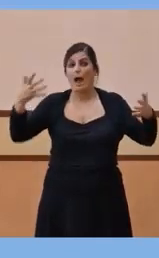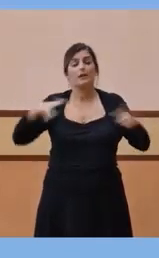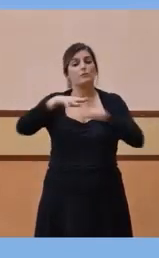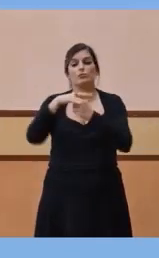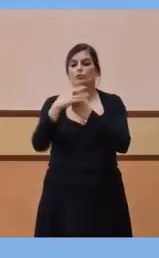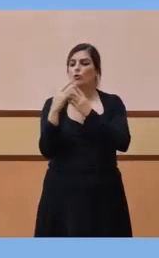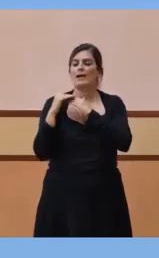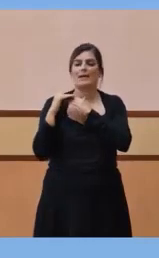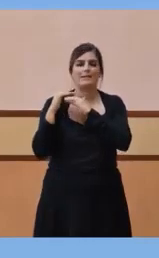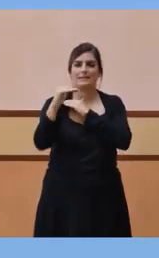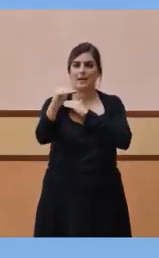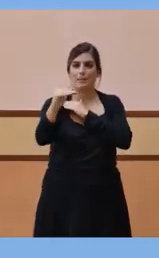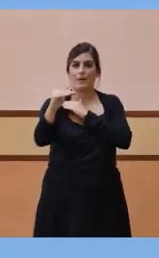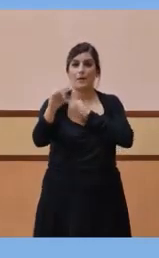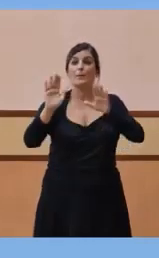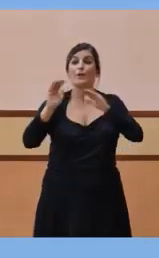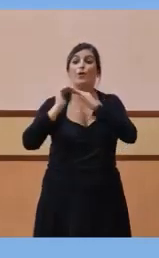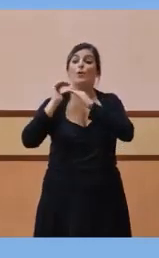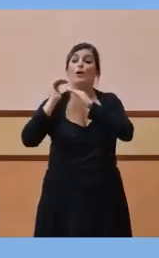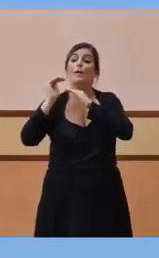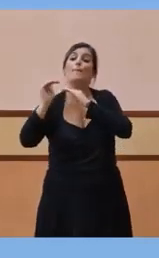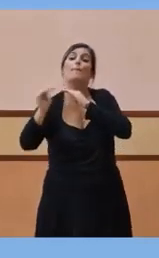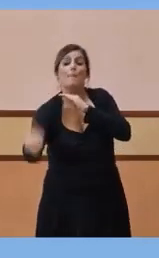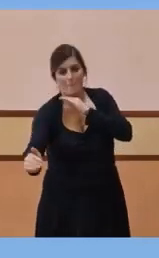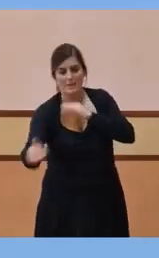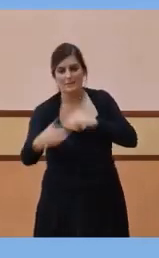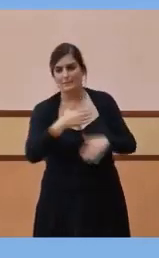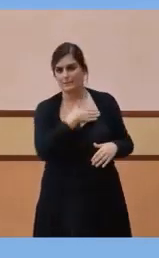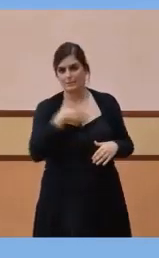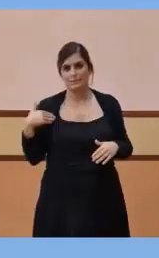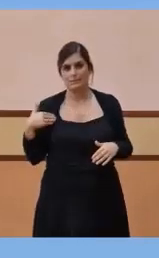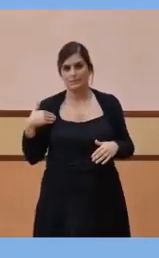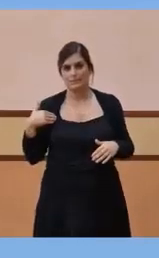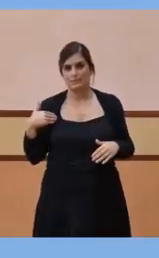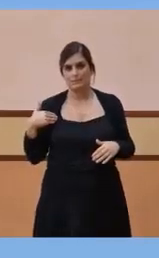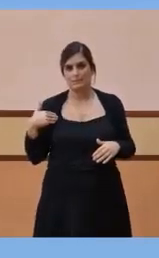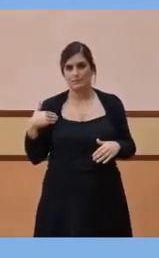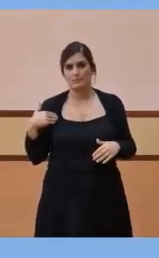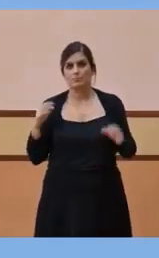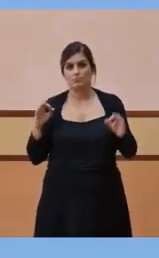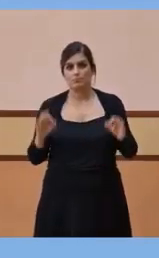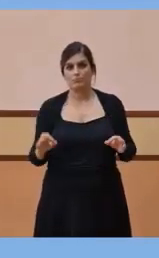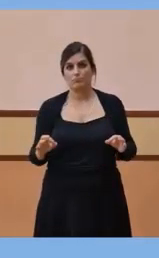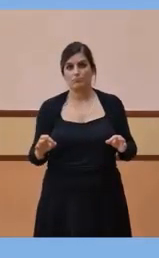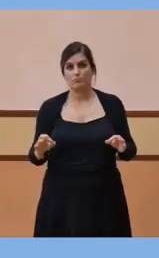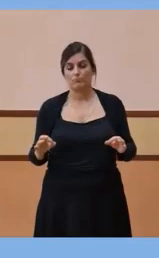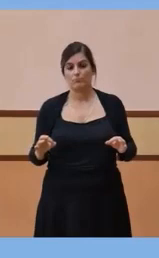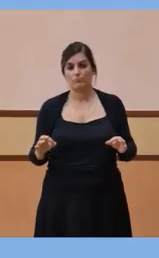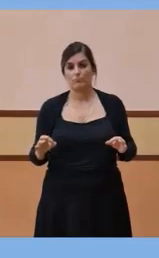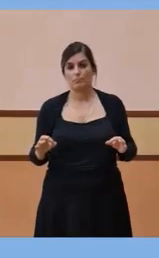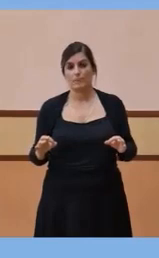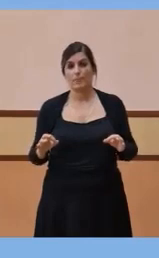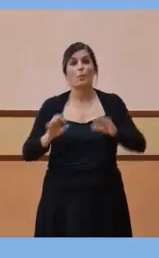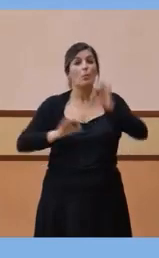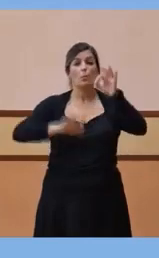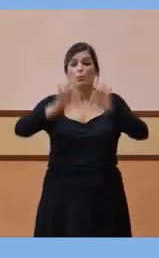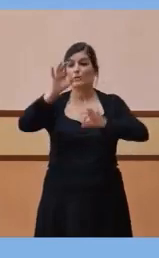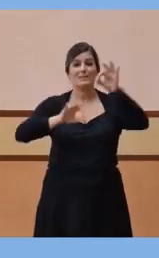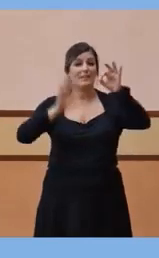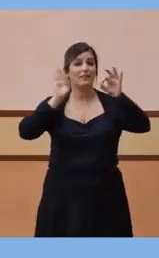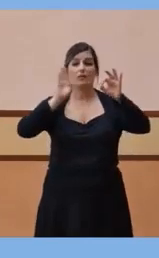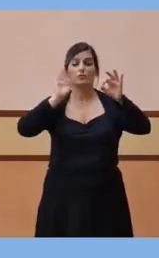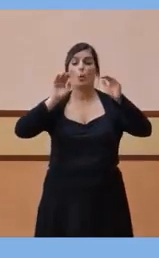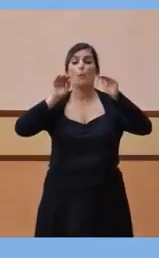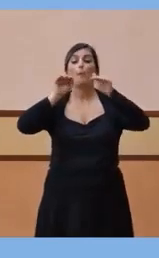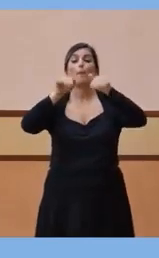però ara el que hem de fer és baixar, fer que la corba baixi. Reduir aquestes taxes d'infecció no és